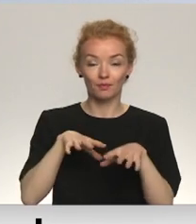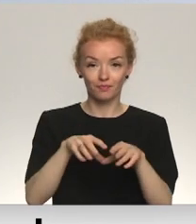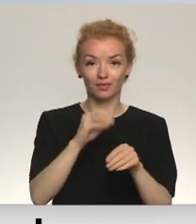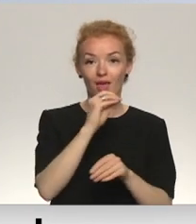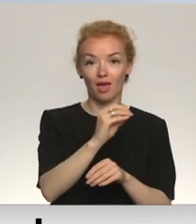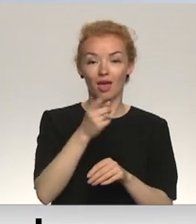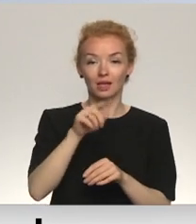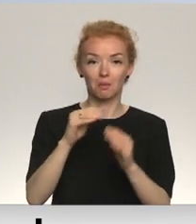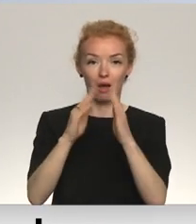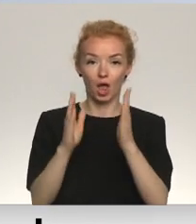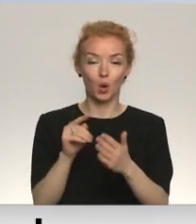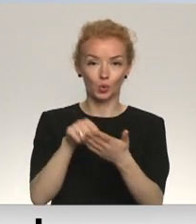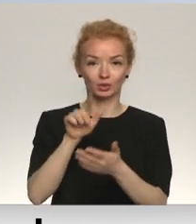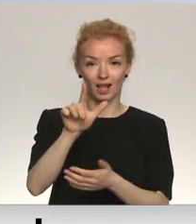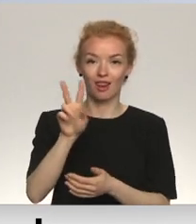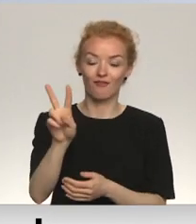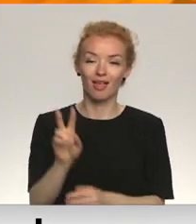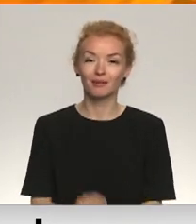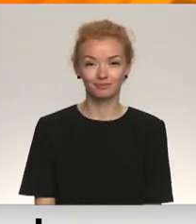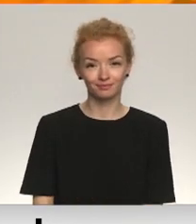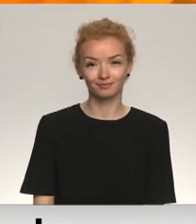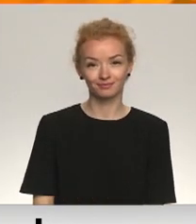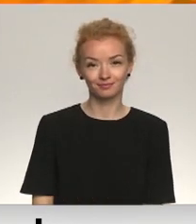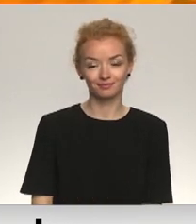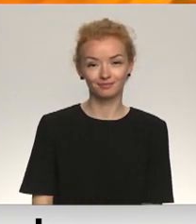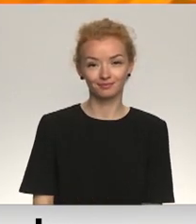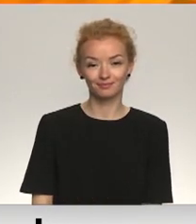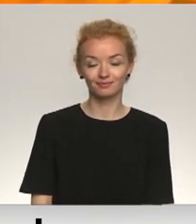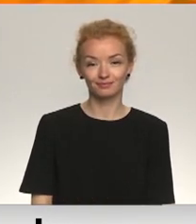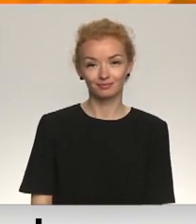esmāja.lv. Dāvids Frenepels, Aigars Kovļevskis, Latvijas televīzija.